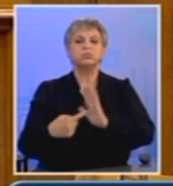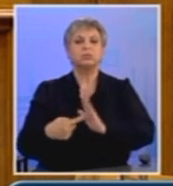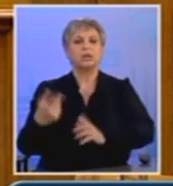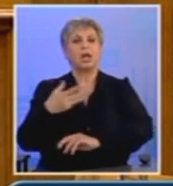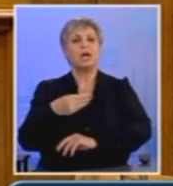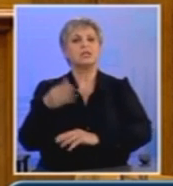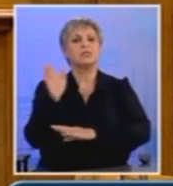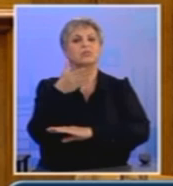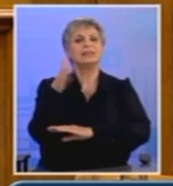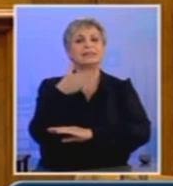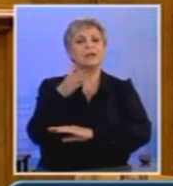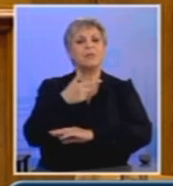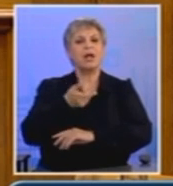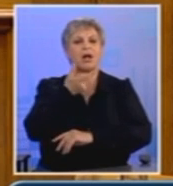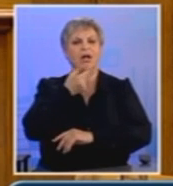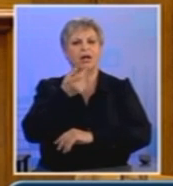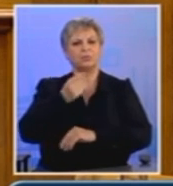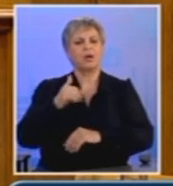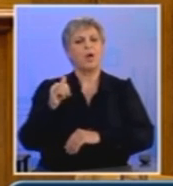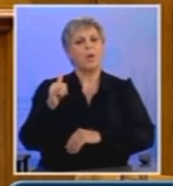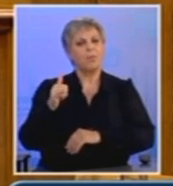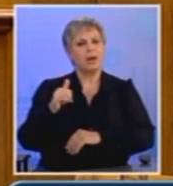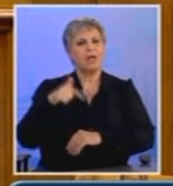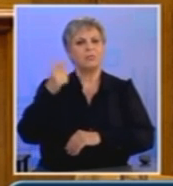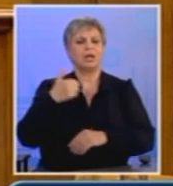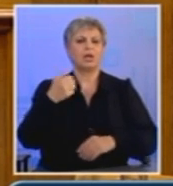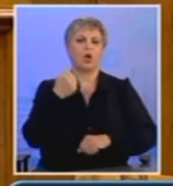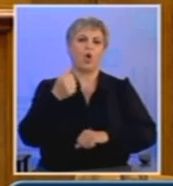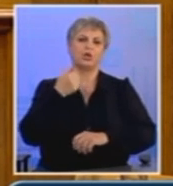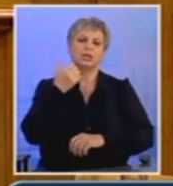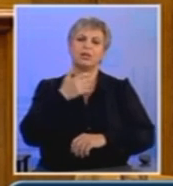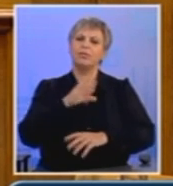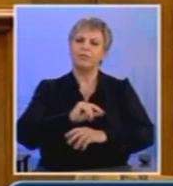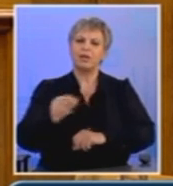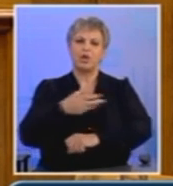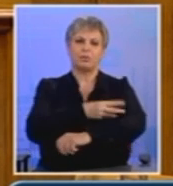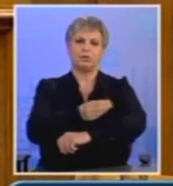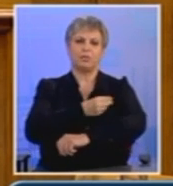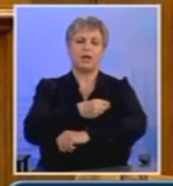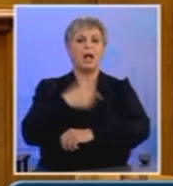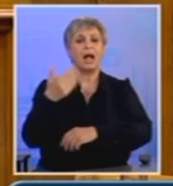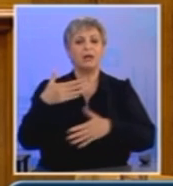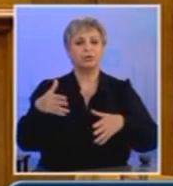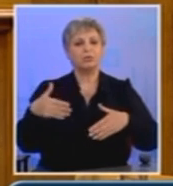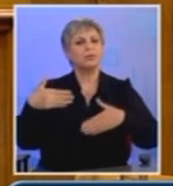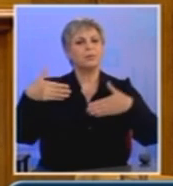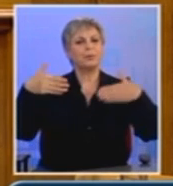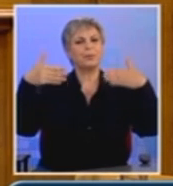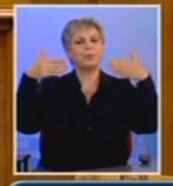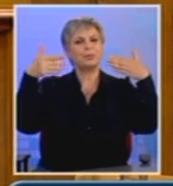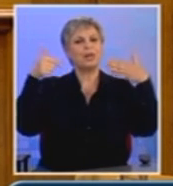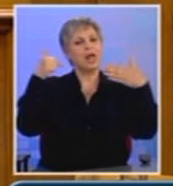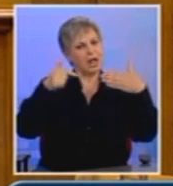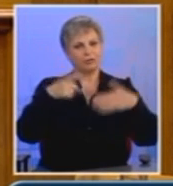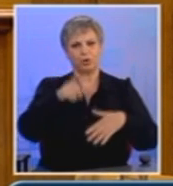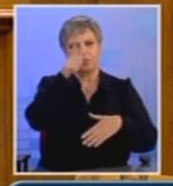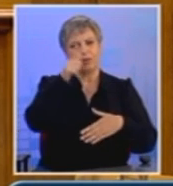γαλανόλευκη σημαία των ηρώων αυτής της πατρίδας θα κυματίζουν πραγματικά περήφανα όταν ο ίδιος ο λαός μας